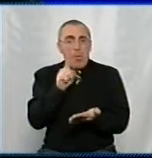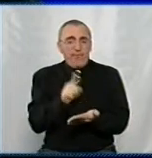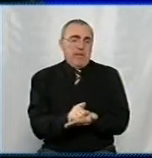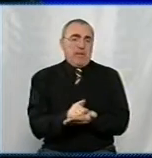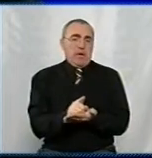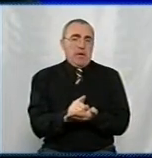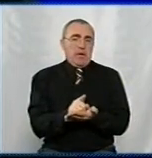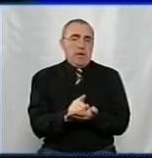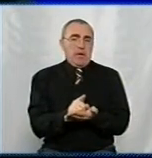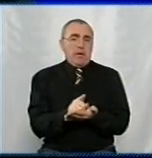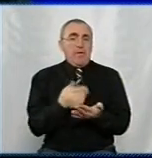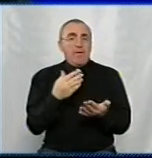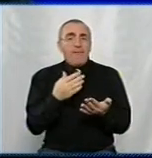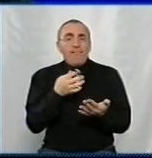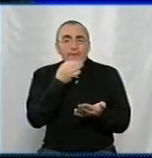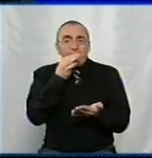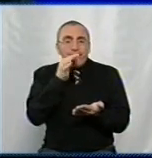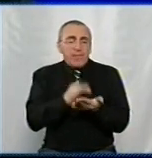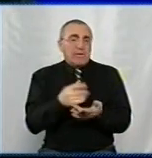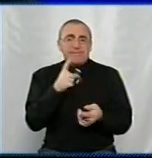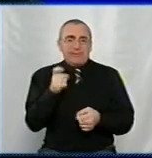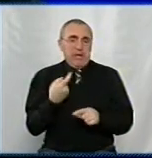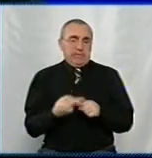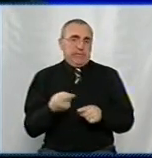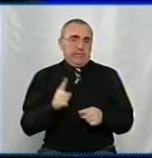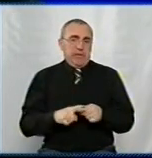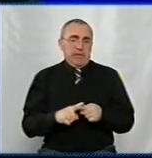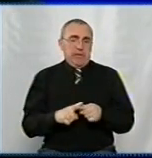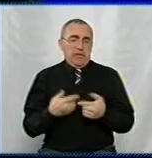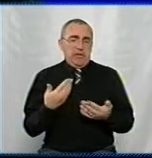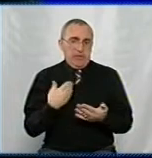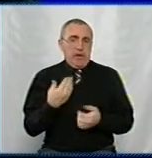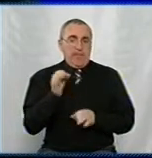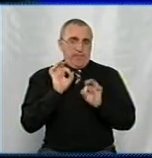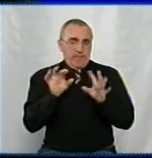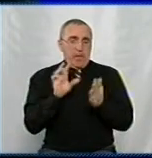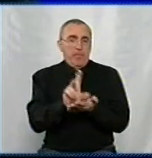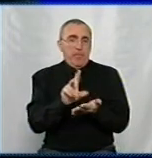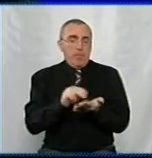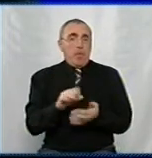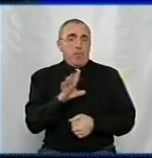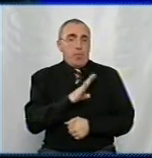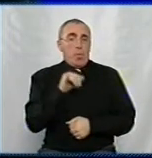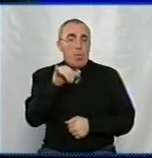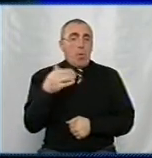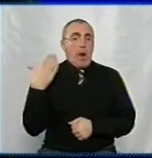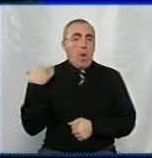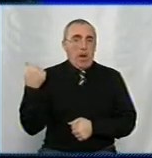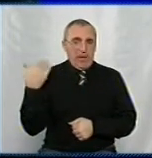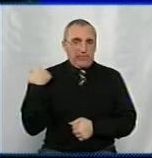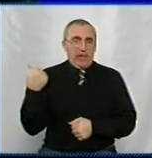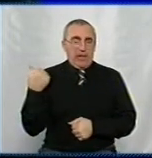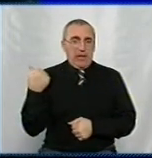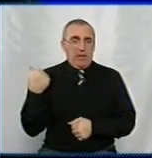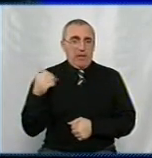нести якусь відповідальність за це. От я вам наведу приклад, були ми в Олександрії. Дуже такий,